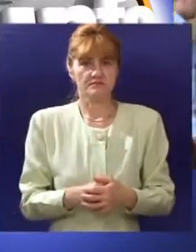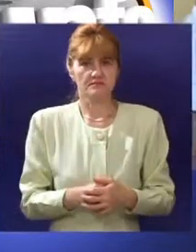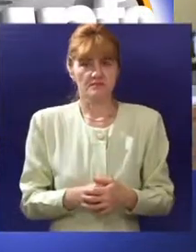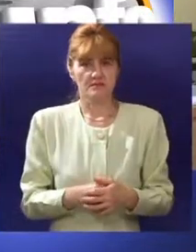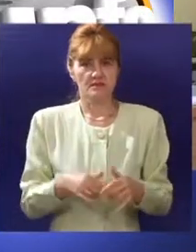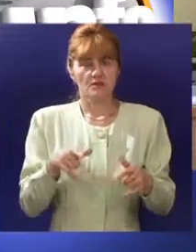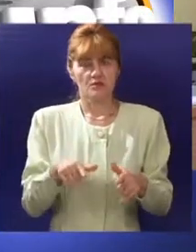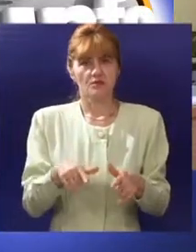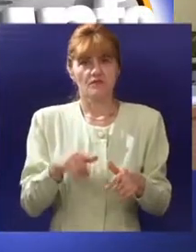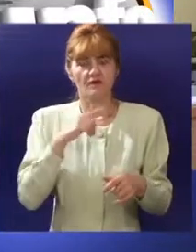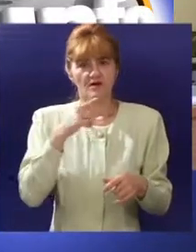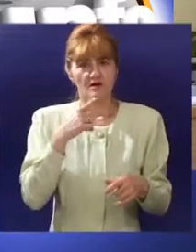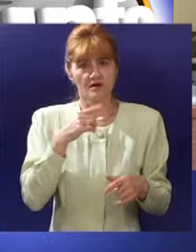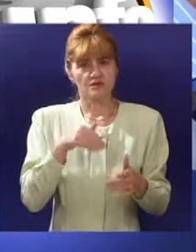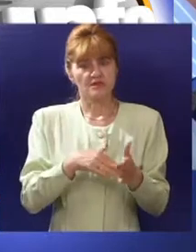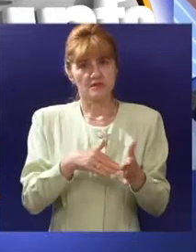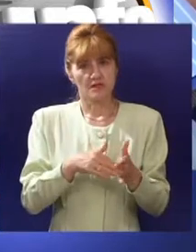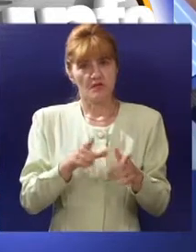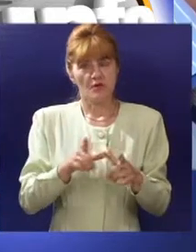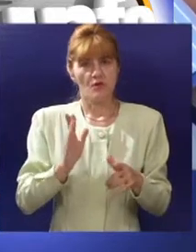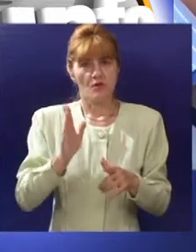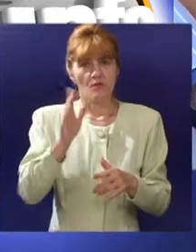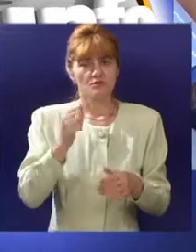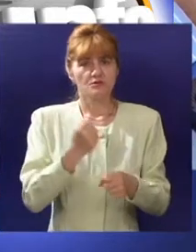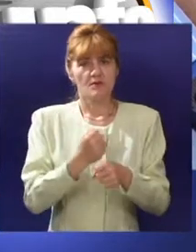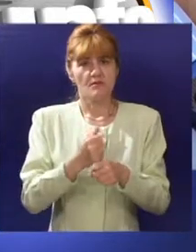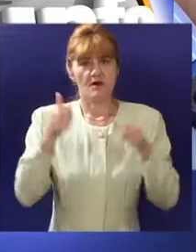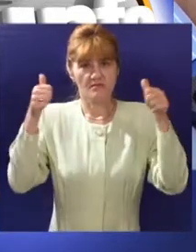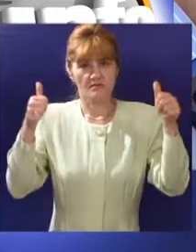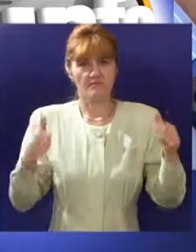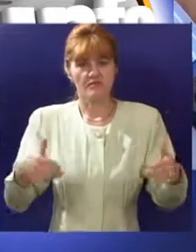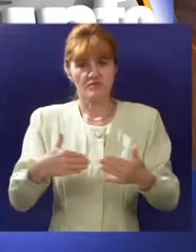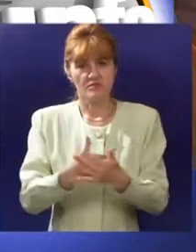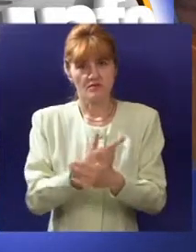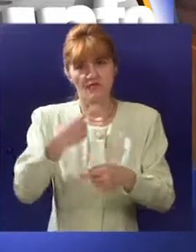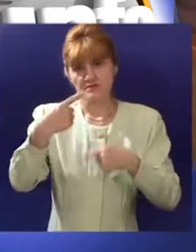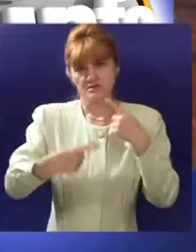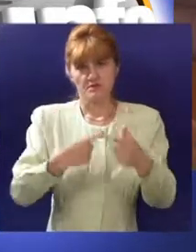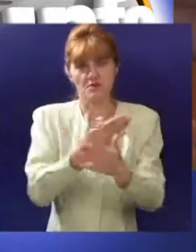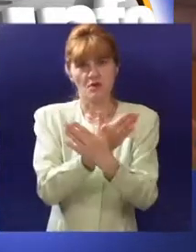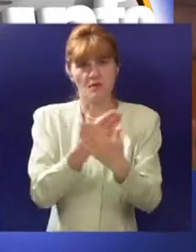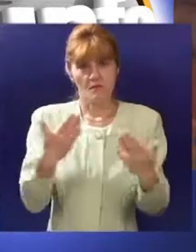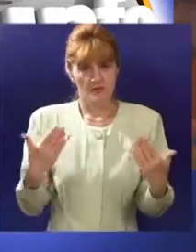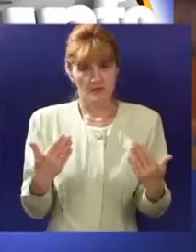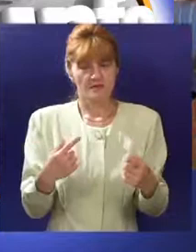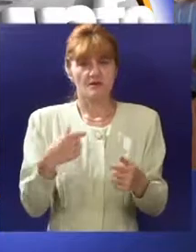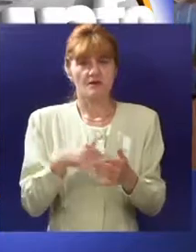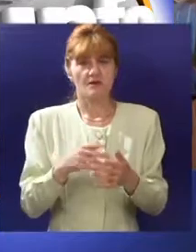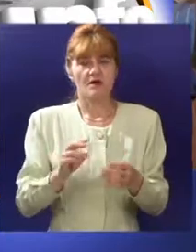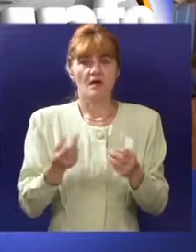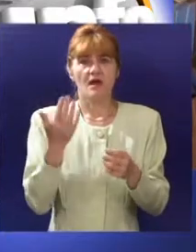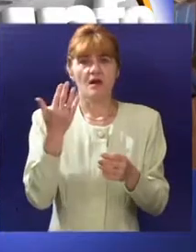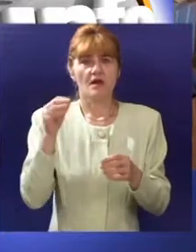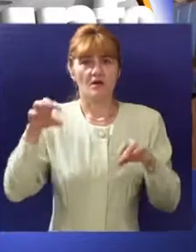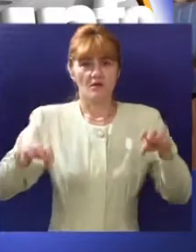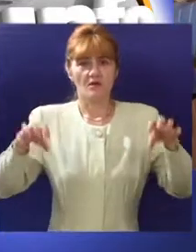organizaciji Subotice kažu da se na projektu i postavljanju signalizacije već u veliko radi Informacijone table biće postavljene na